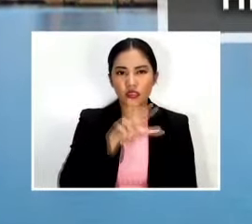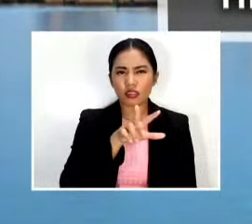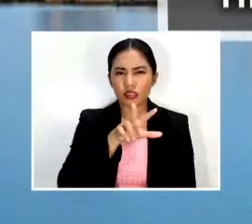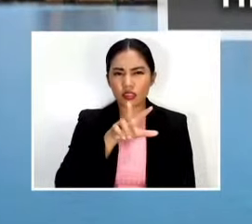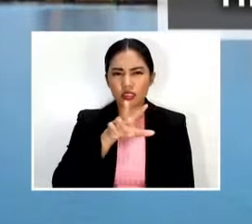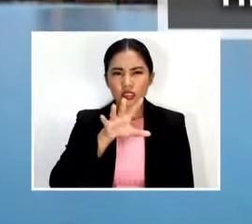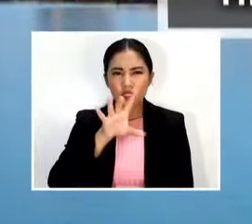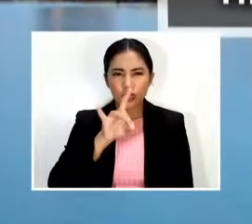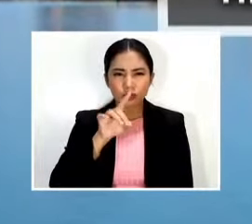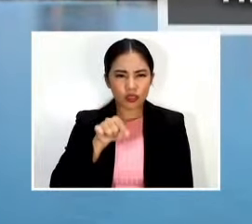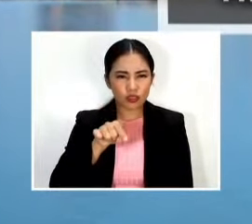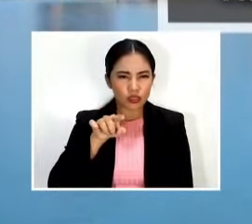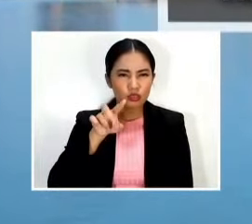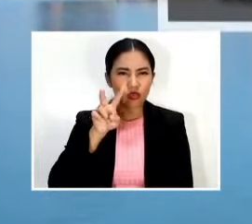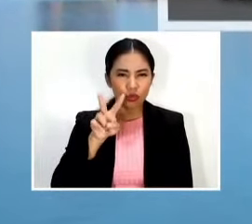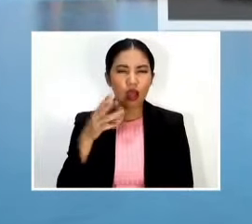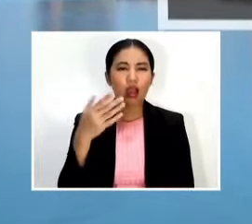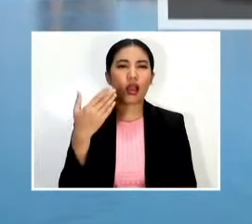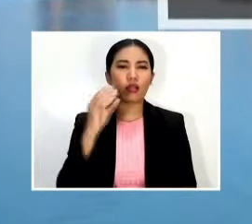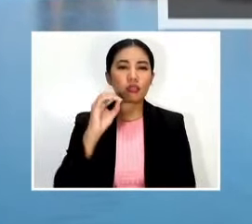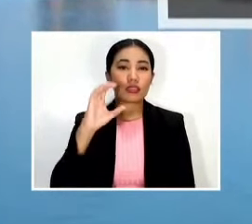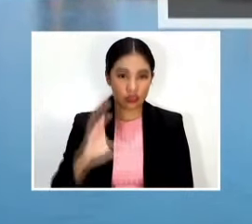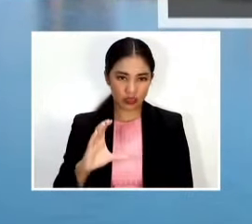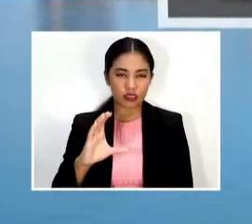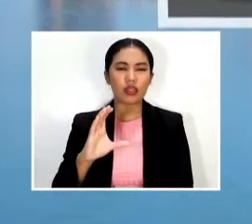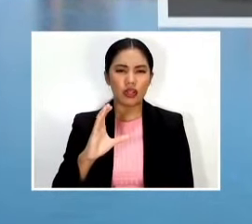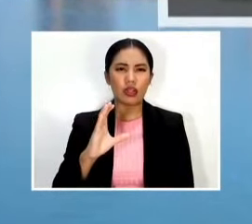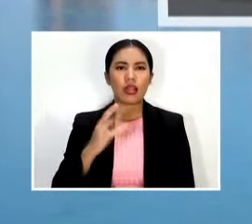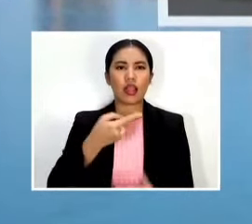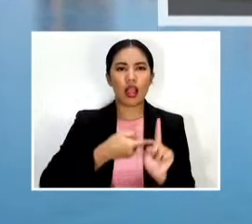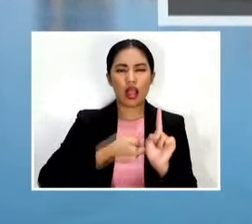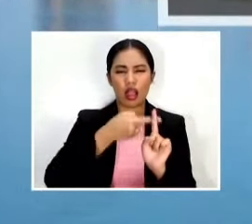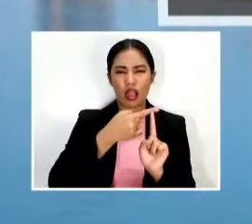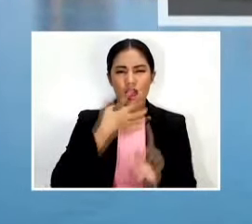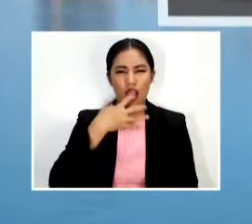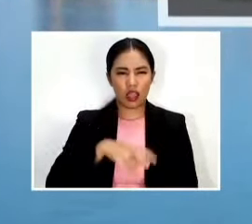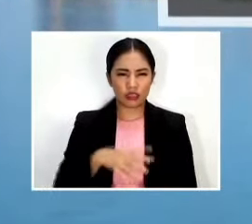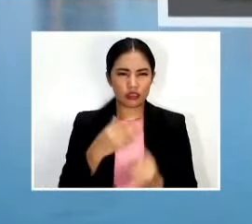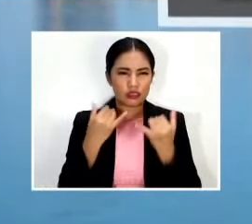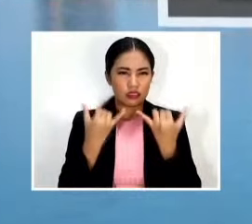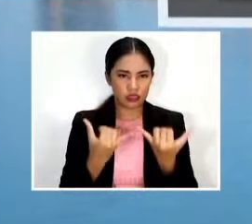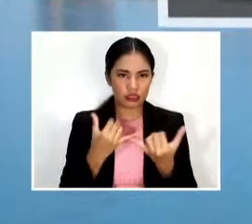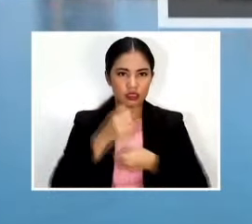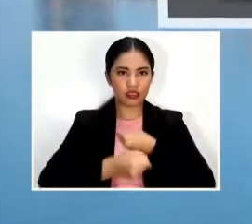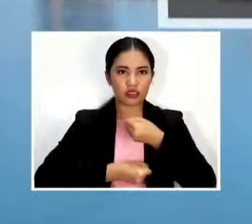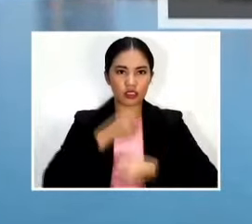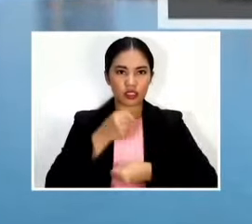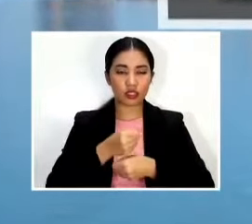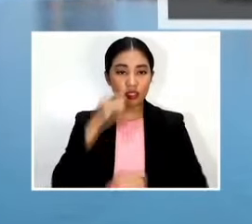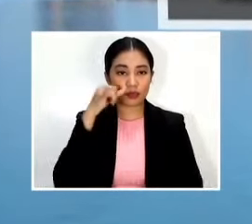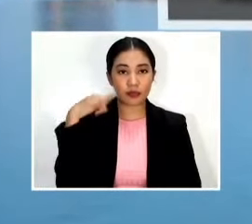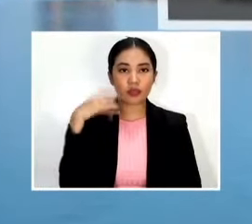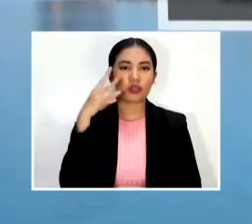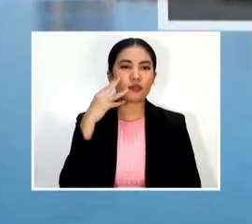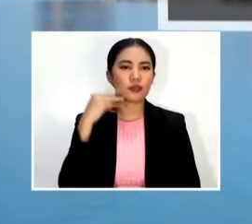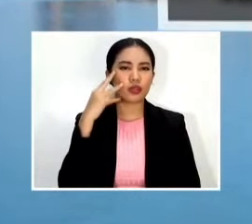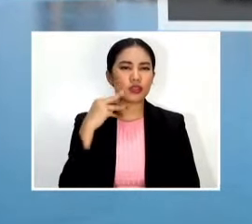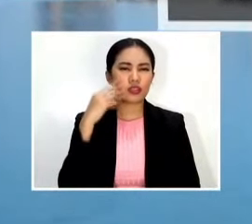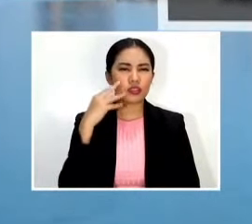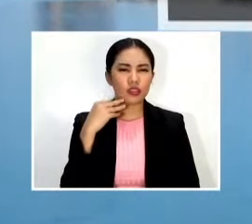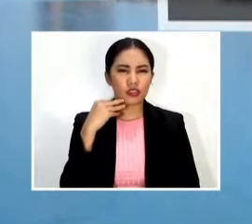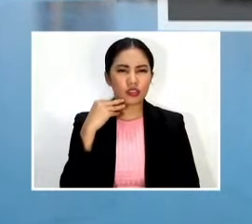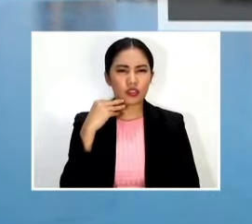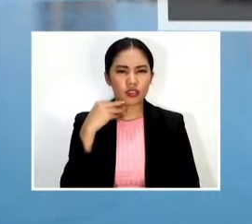tanghapon Ito na ang pinakabatas sa temperatura nga itala sa Metro Manila ngayong taon na naranasan din kahapon Ang heat index po natin ay